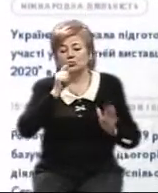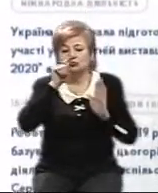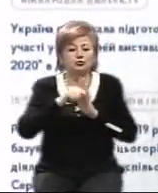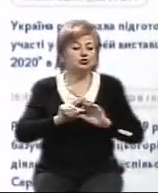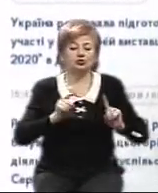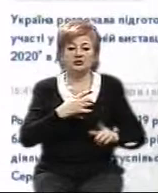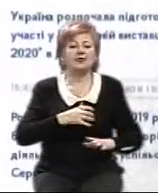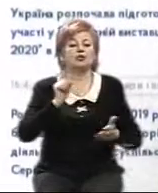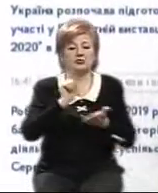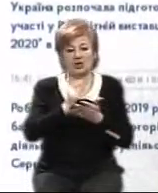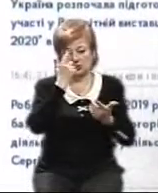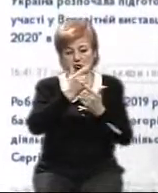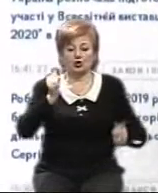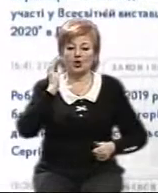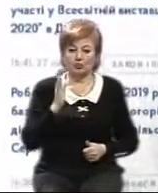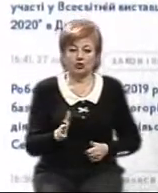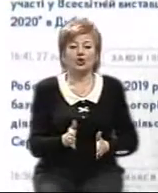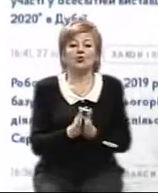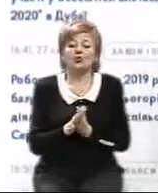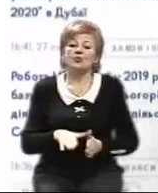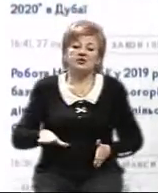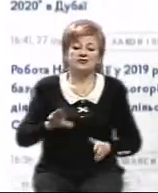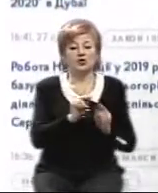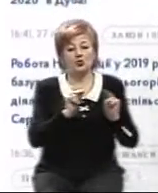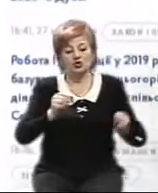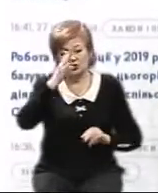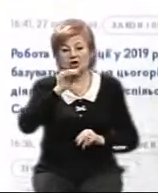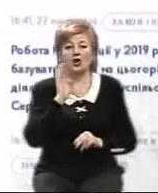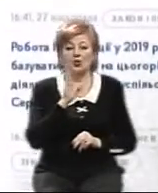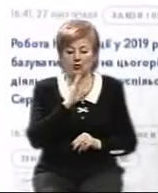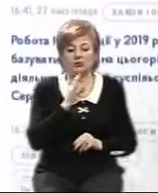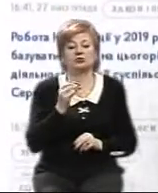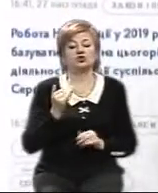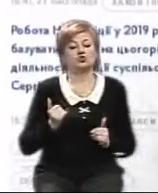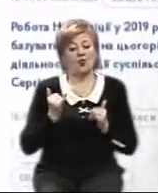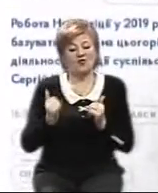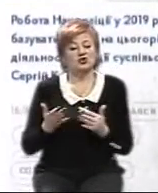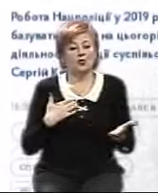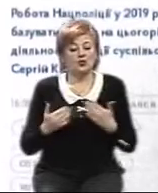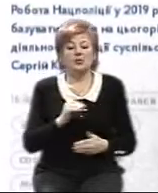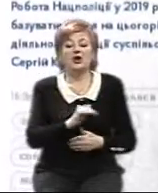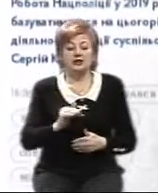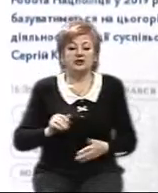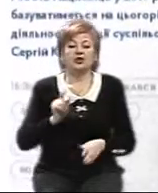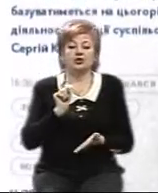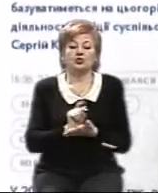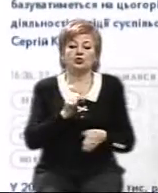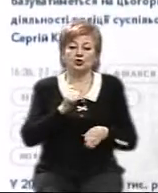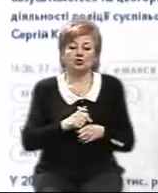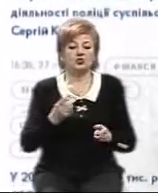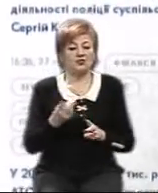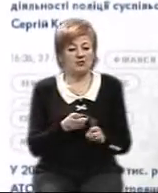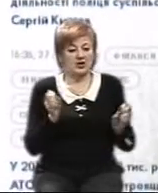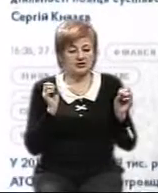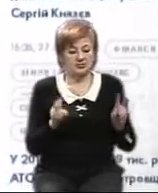Міністерства освіти І батьків з увагою поставитися до дітей. Вони мають почуватися у безпеці,